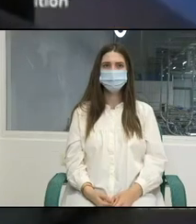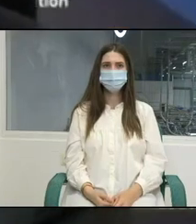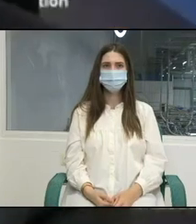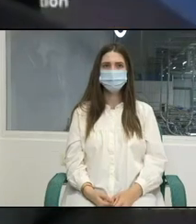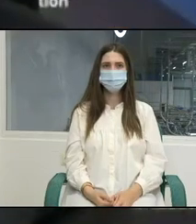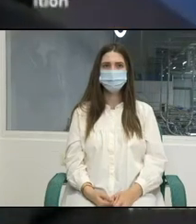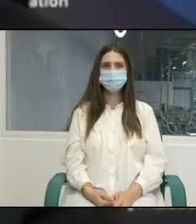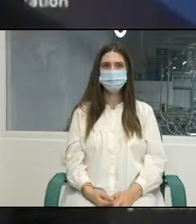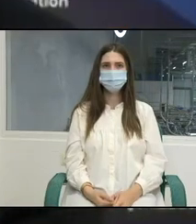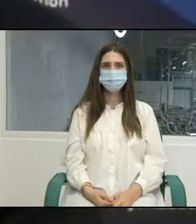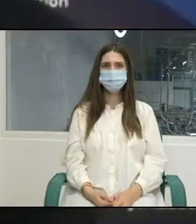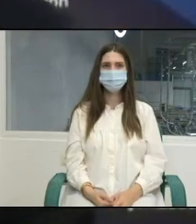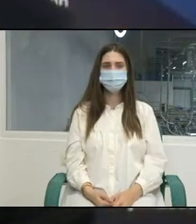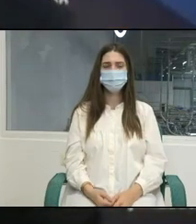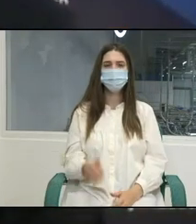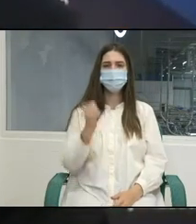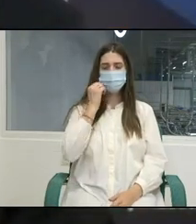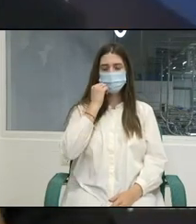Mulțumesc, Ala,